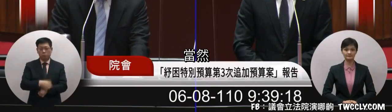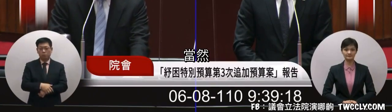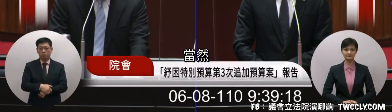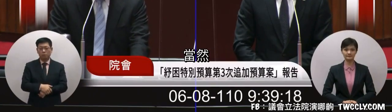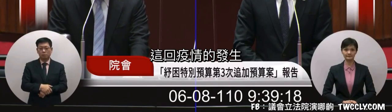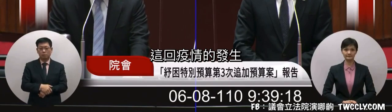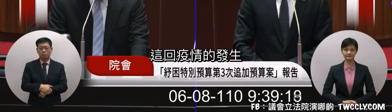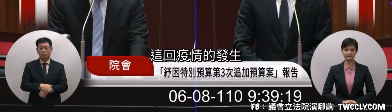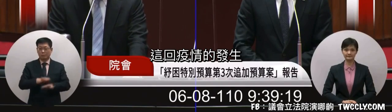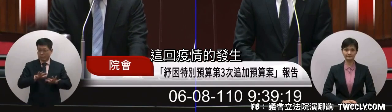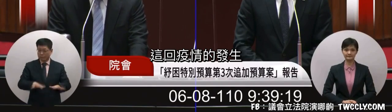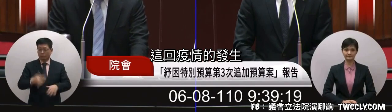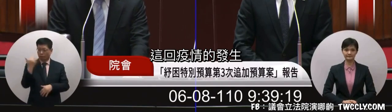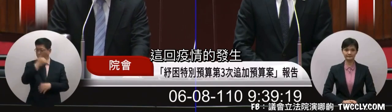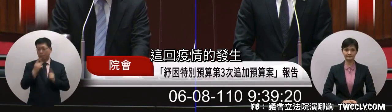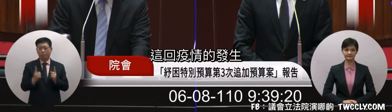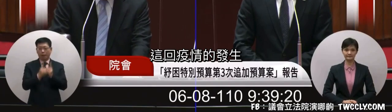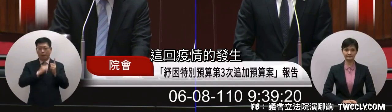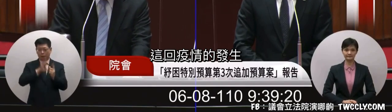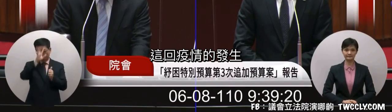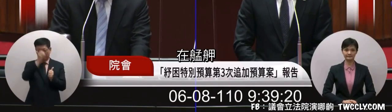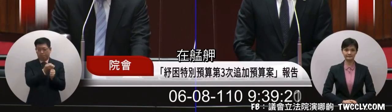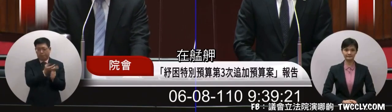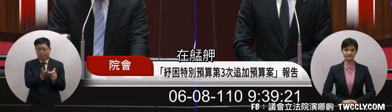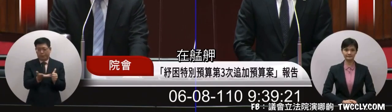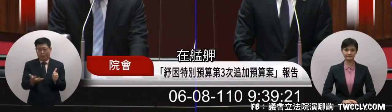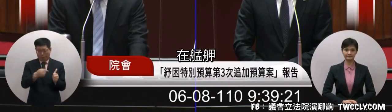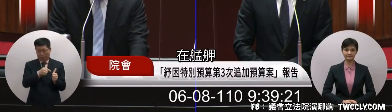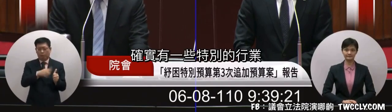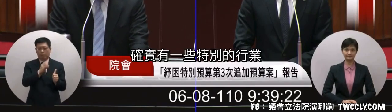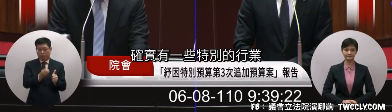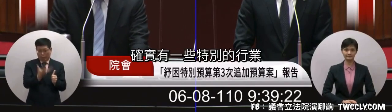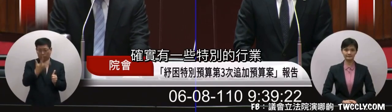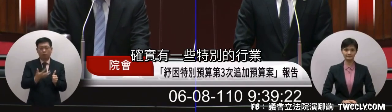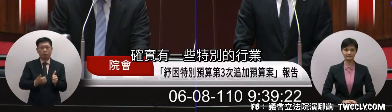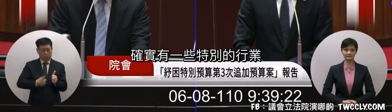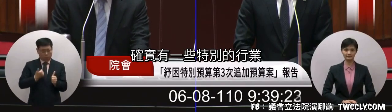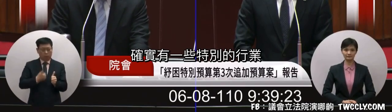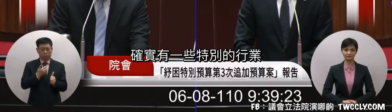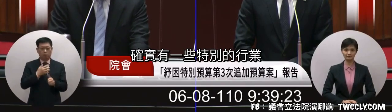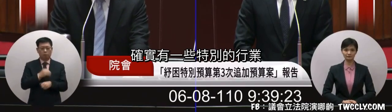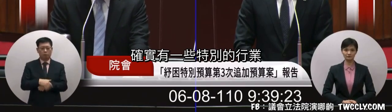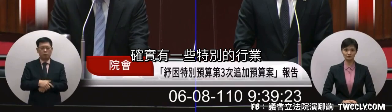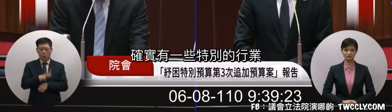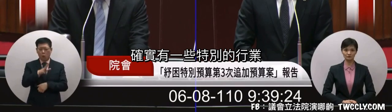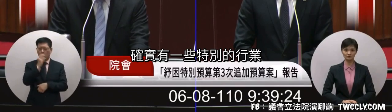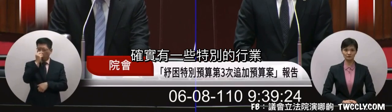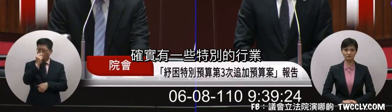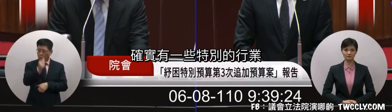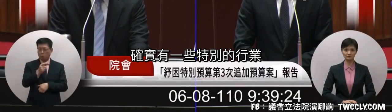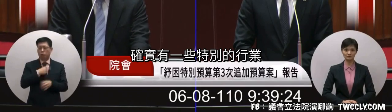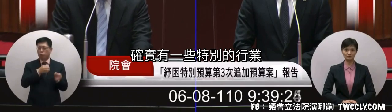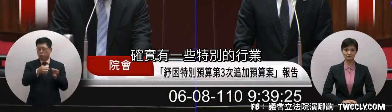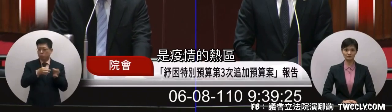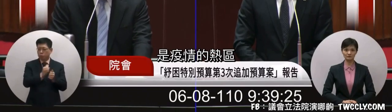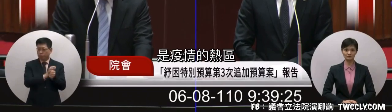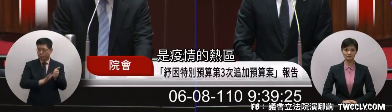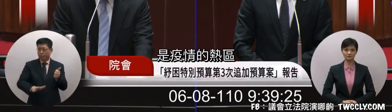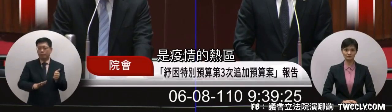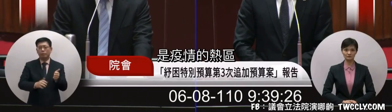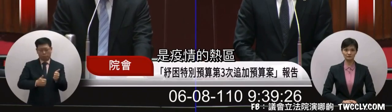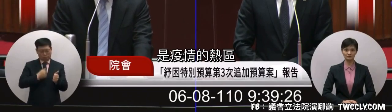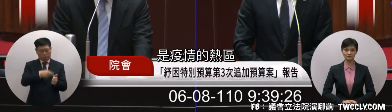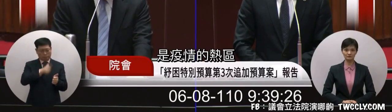當然這會的疫情發生在萬華確實有一些特別的行業是